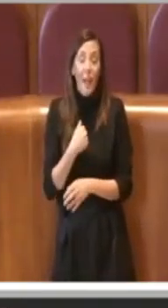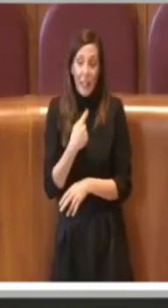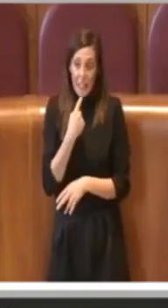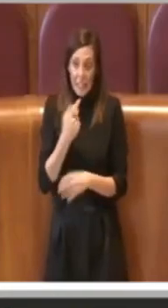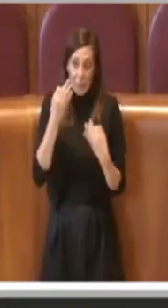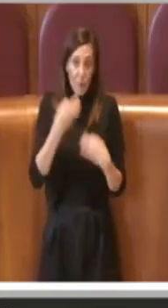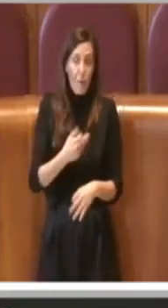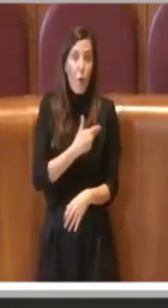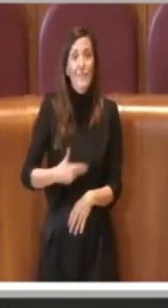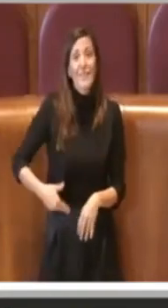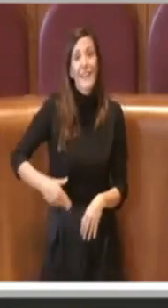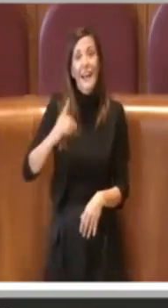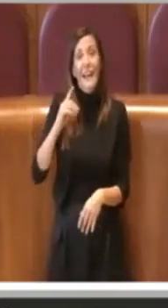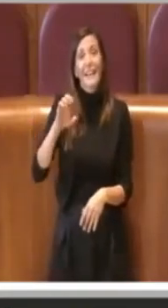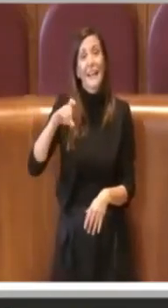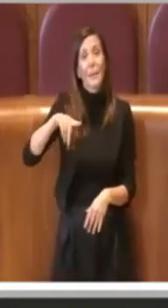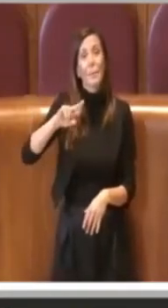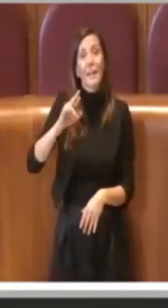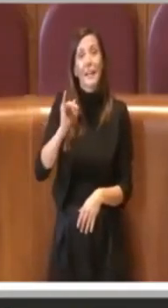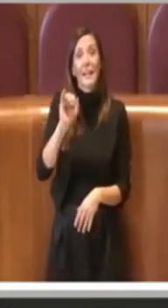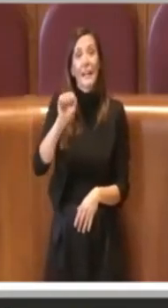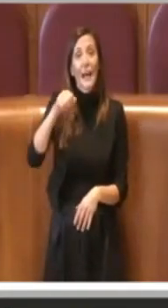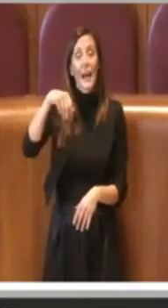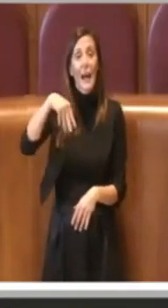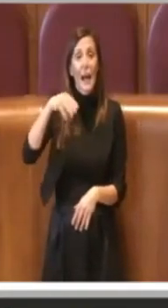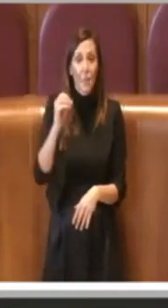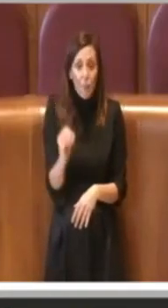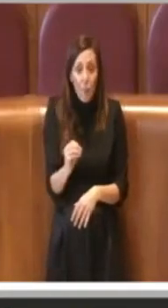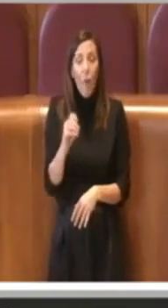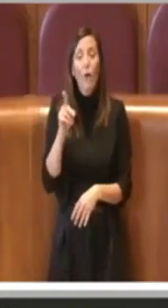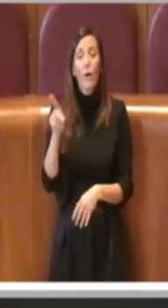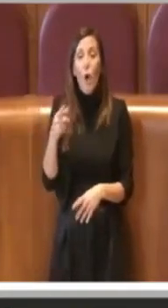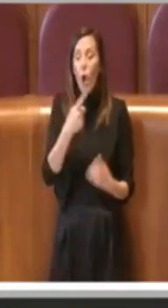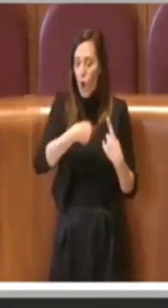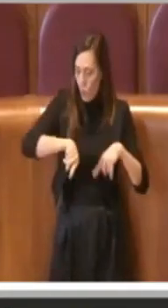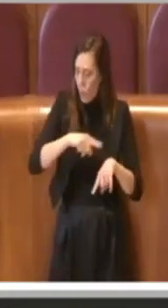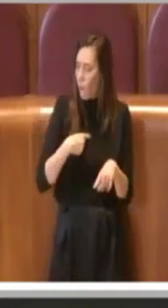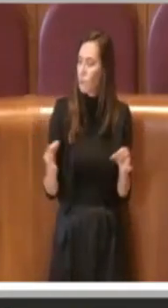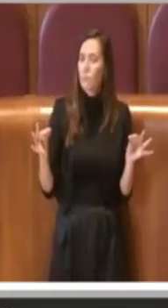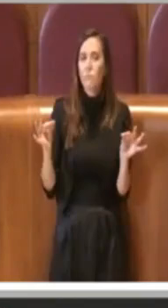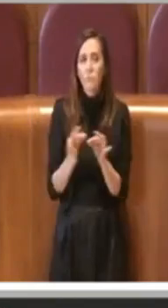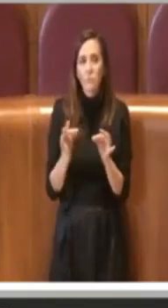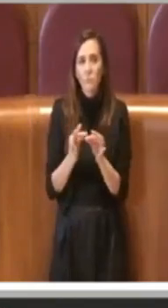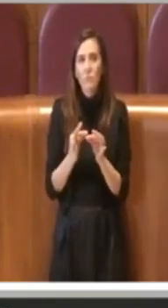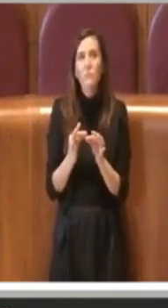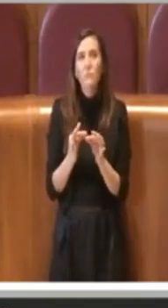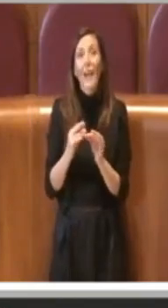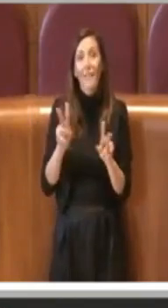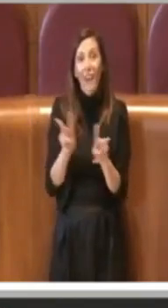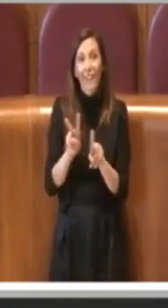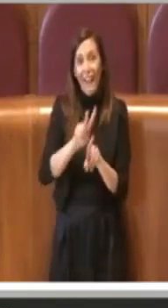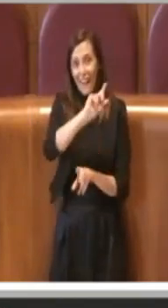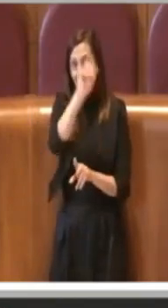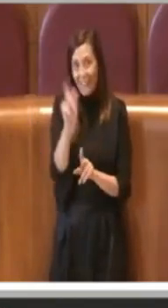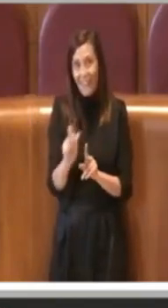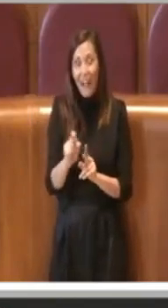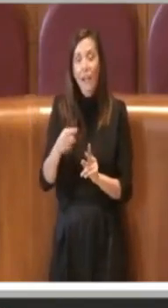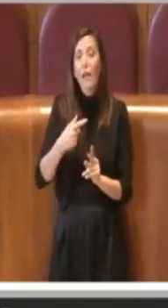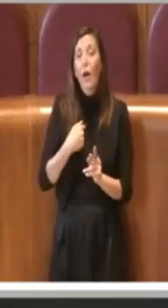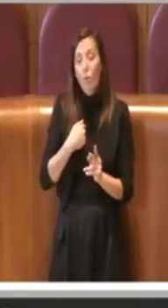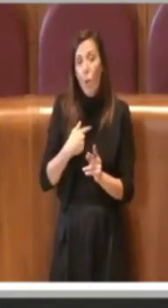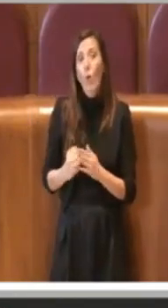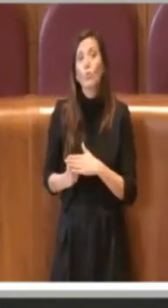dar ragione, abbiamo anche sposato la delibera a firma Fratelli d'Italia che riguarda sempre